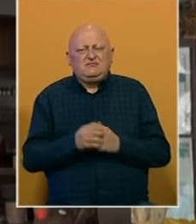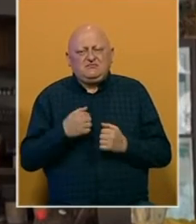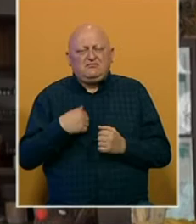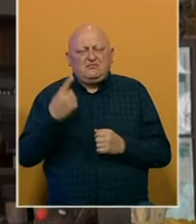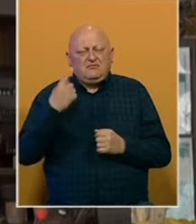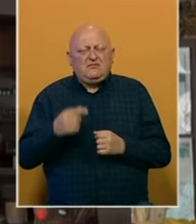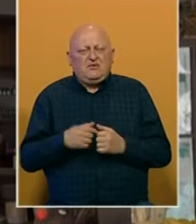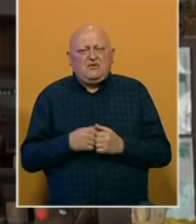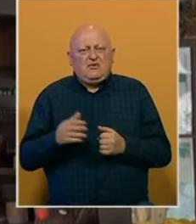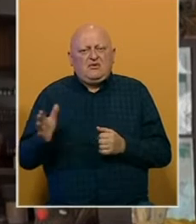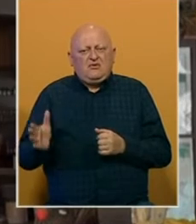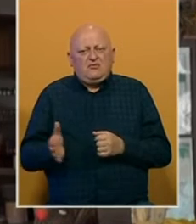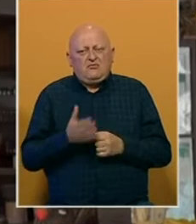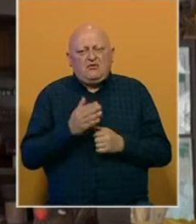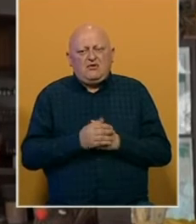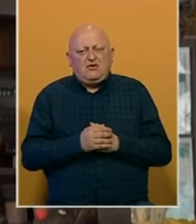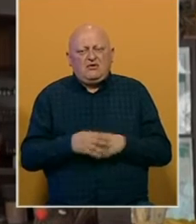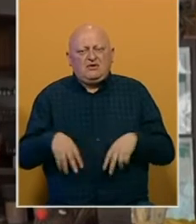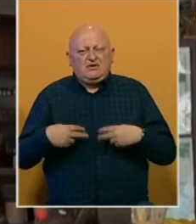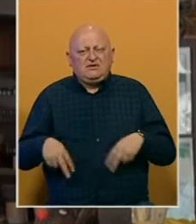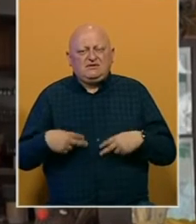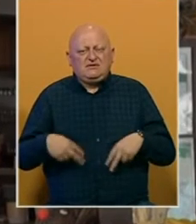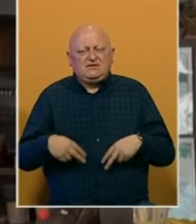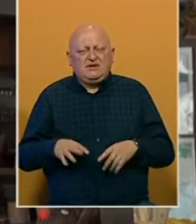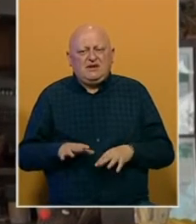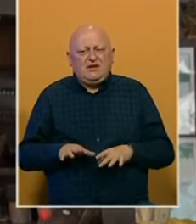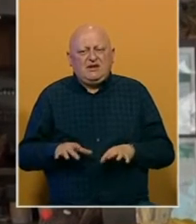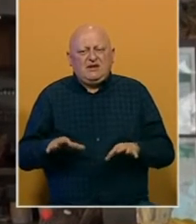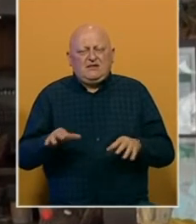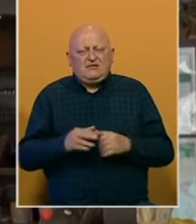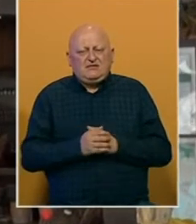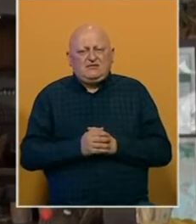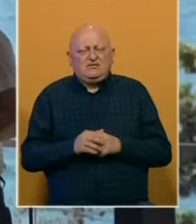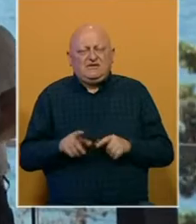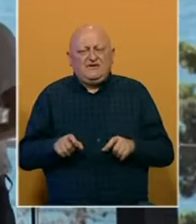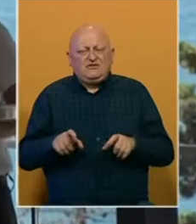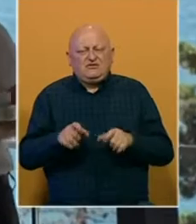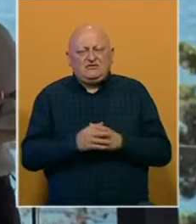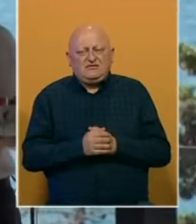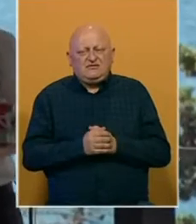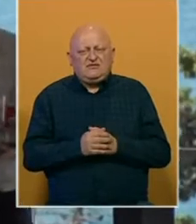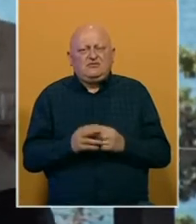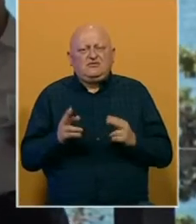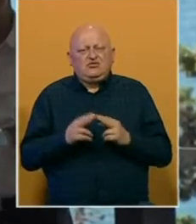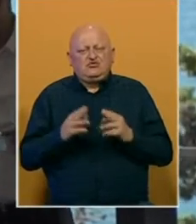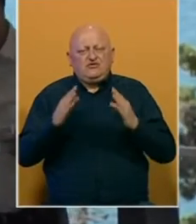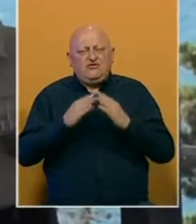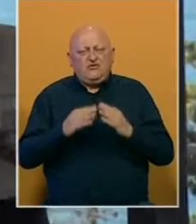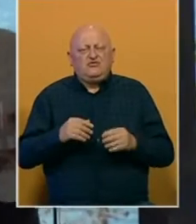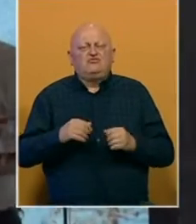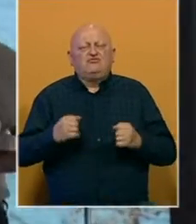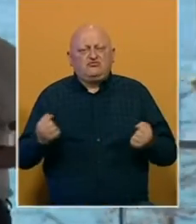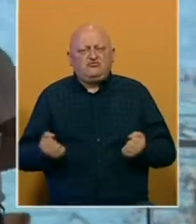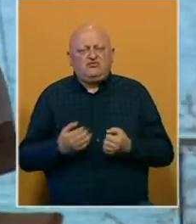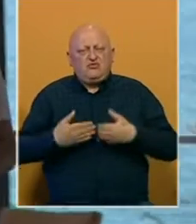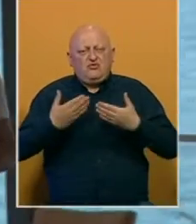prošla ova strah od epidemije ovoga virusa. Susretljivi domaćini kažu da se trude